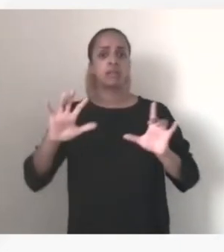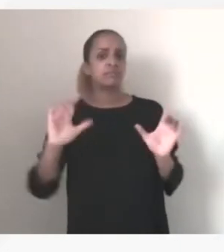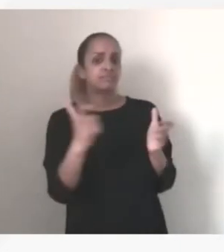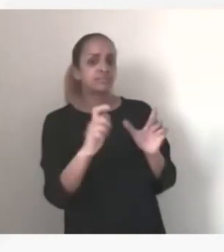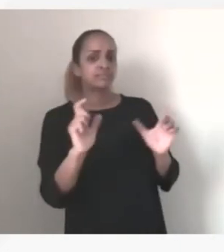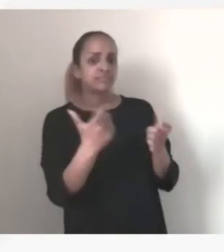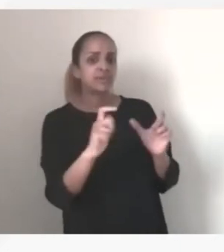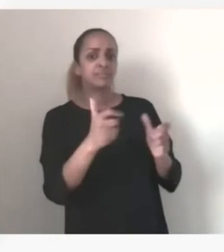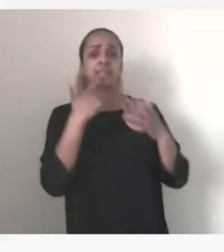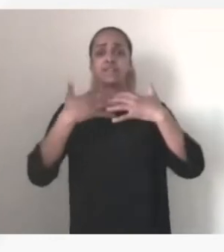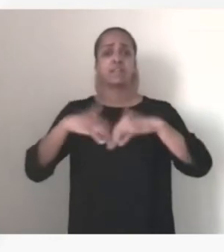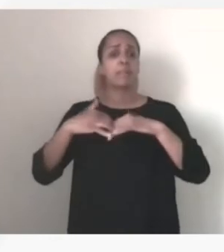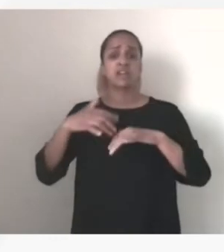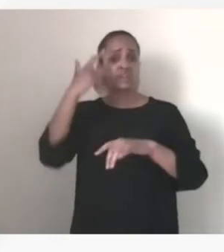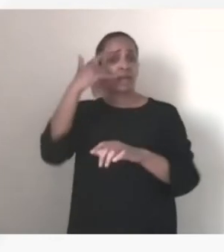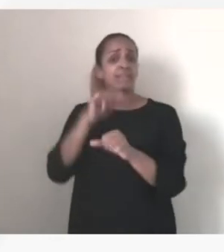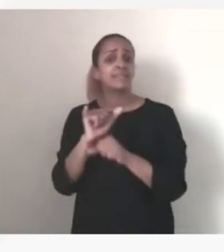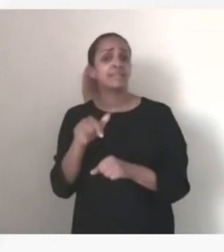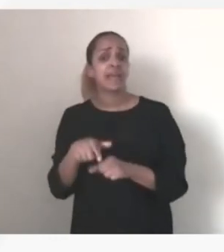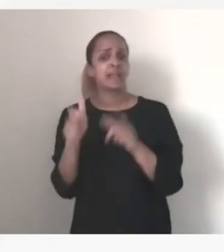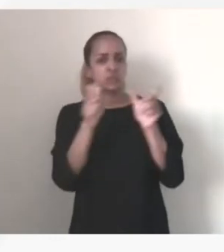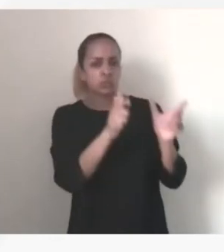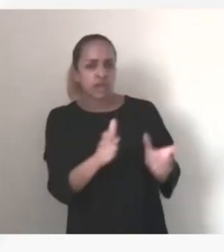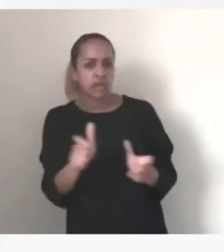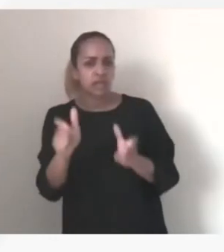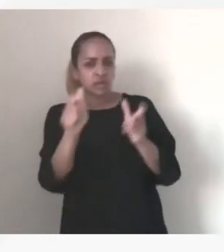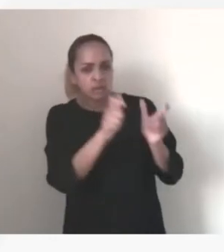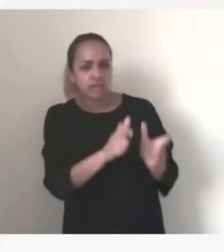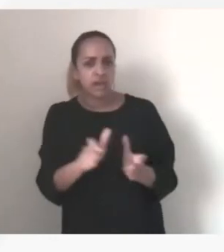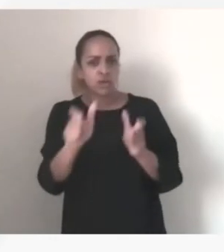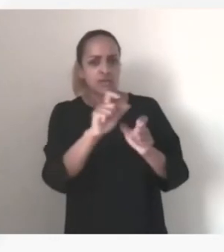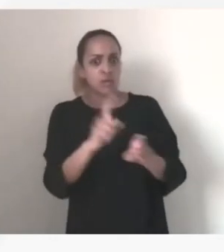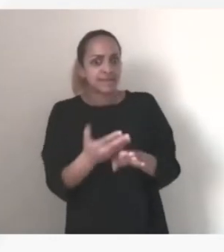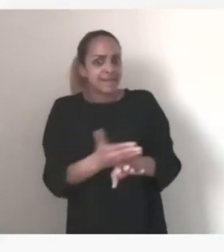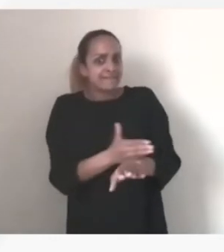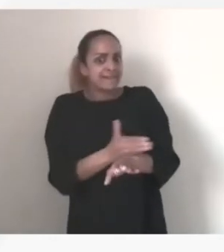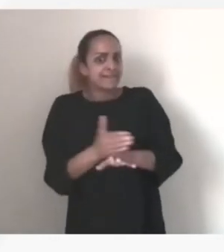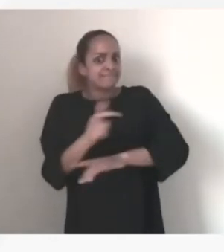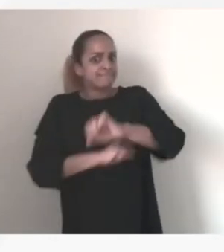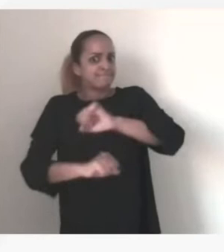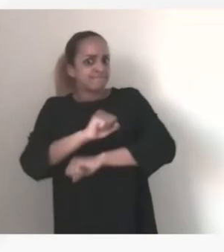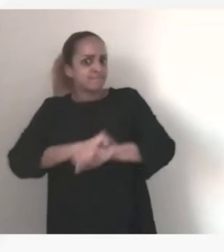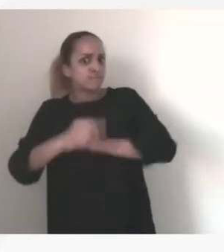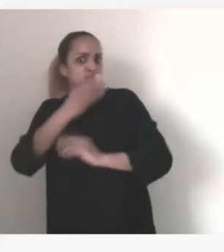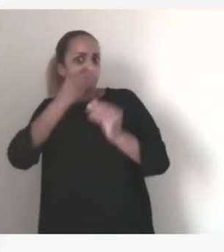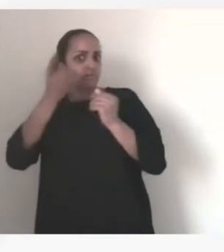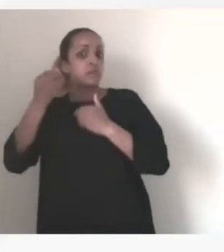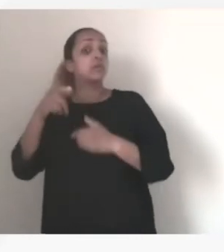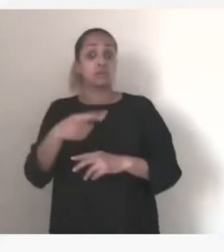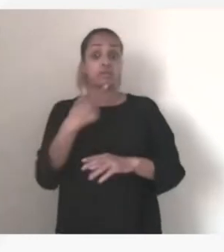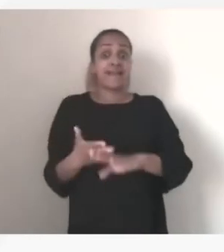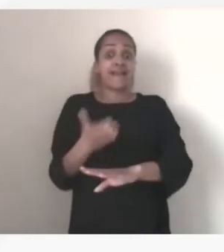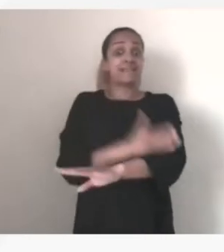pouvoir surveiller et anticiper en amont les attaques, on sait que l'anticipation est un élément extrêmement important, en matière de